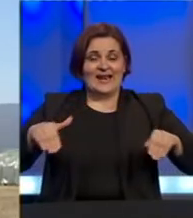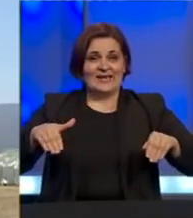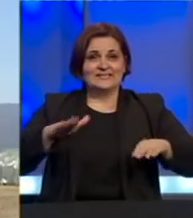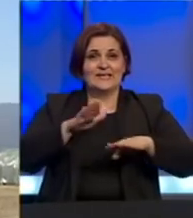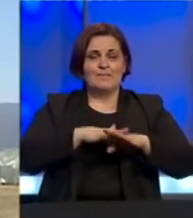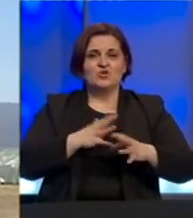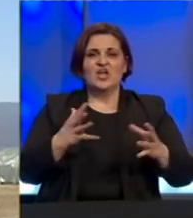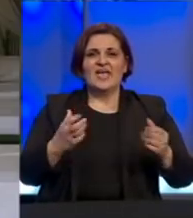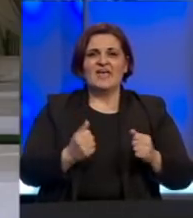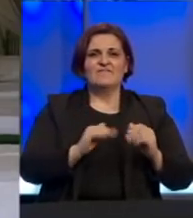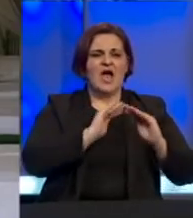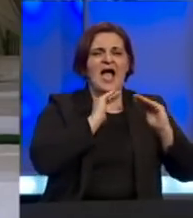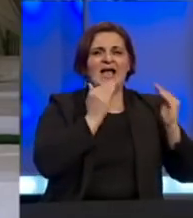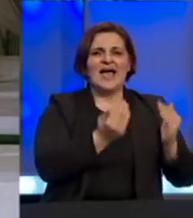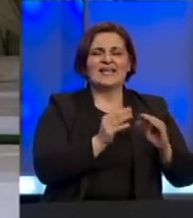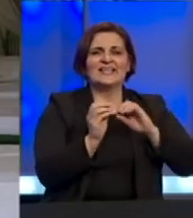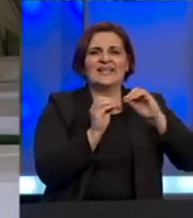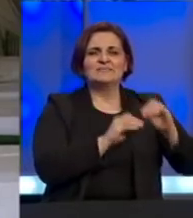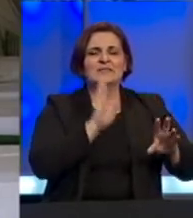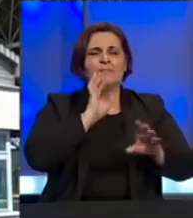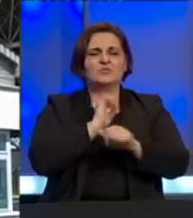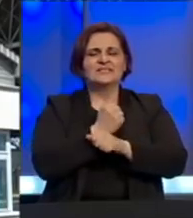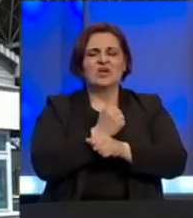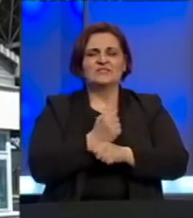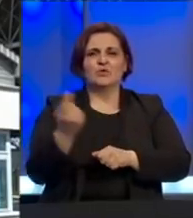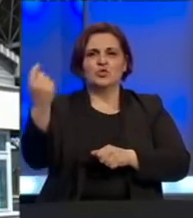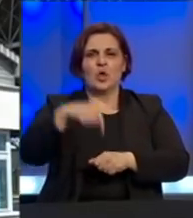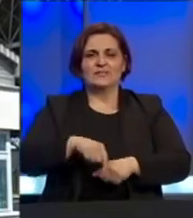počelo formiranje karantenskog smještaja za BH državljane